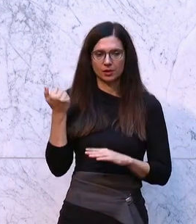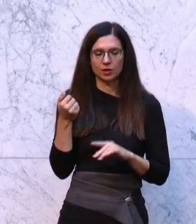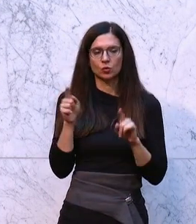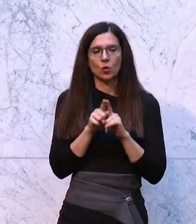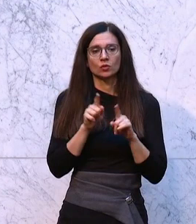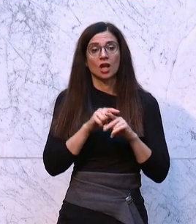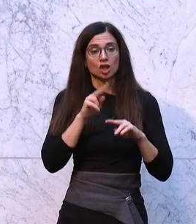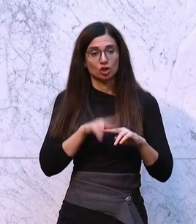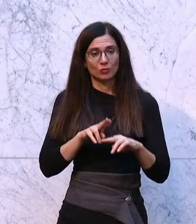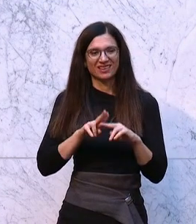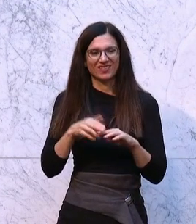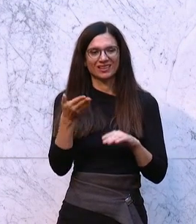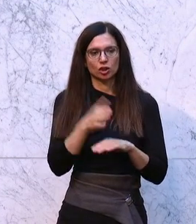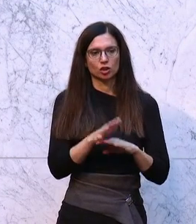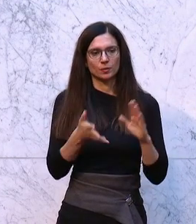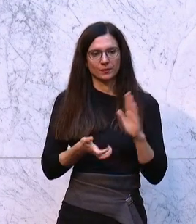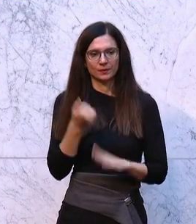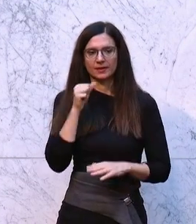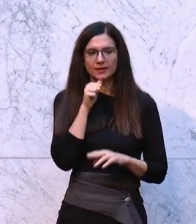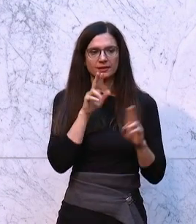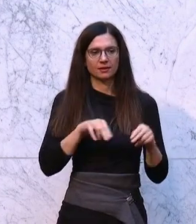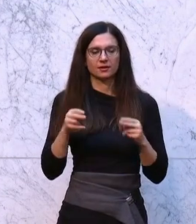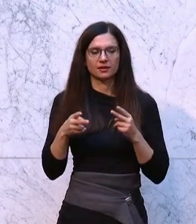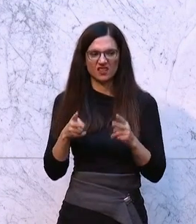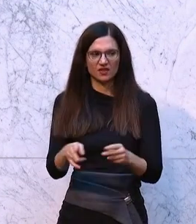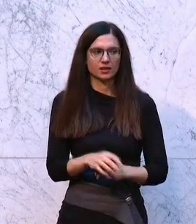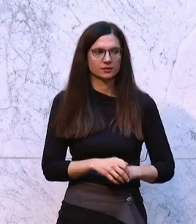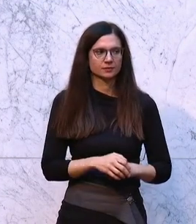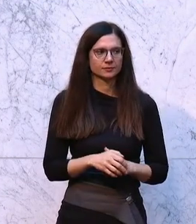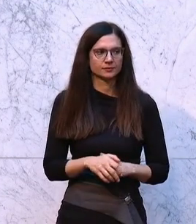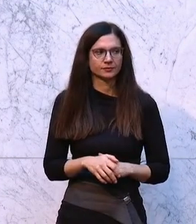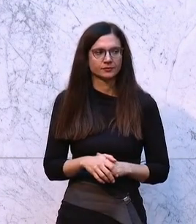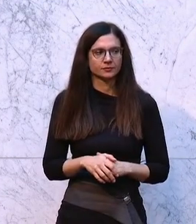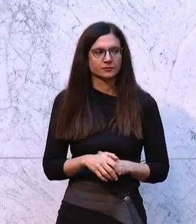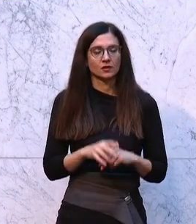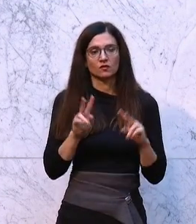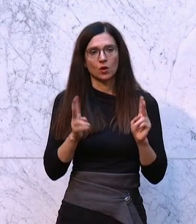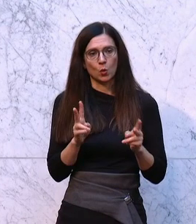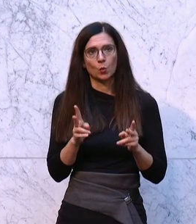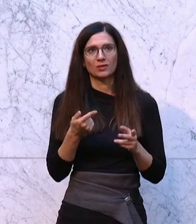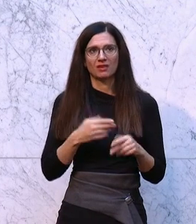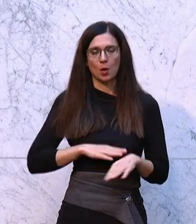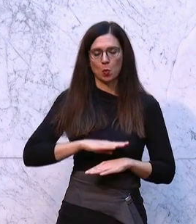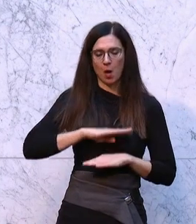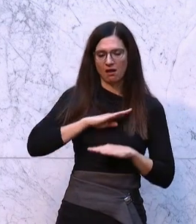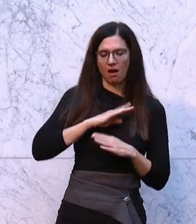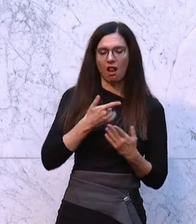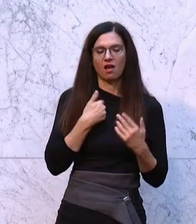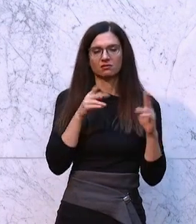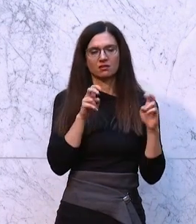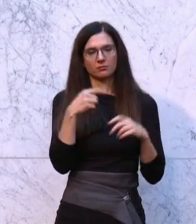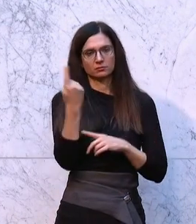Posthum-Aberkennung ist für uns nicht der richtige Weg, denn zum einen ist es der moralisierende Weg mit dem